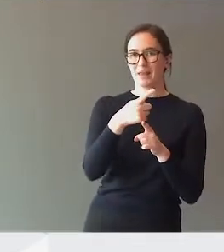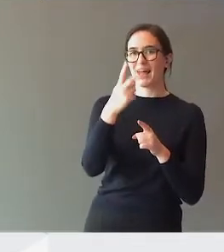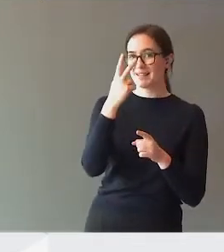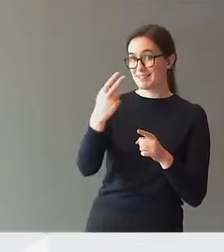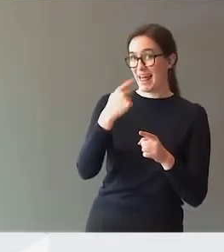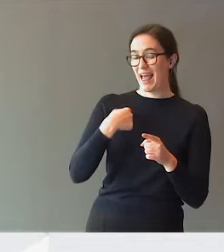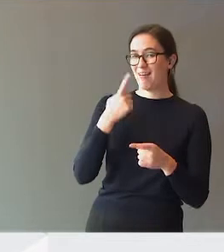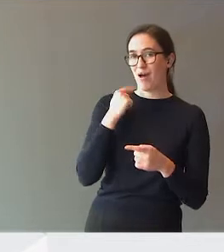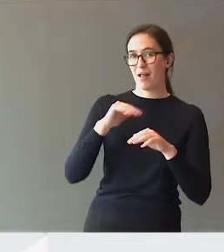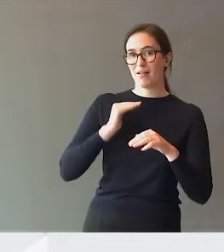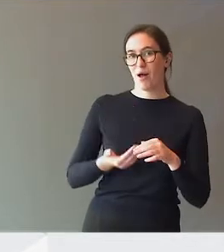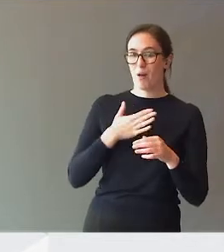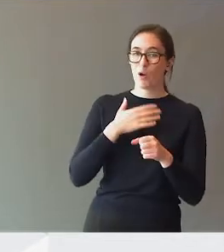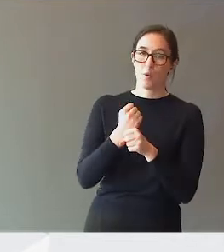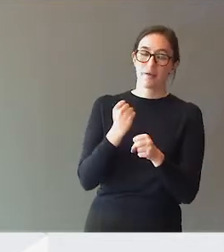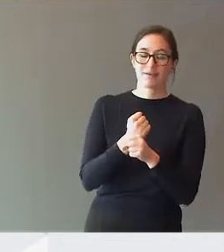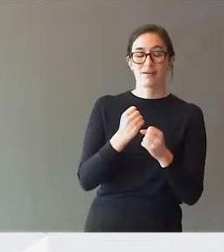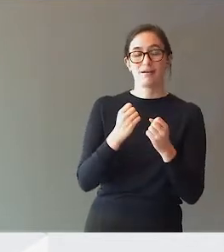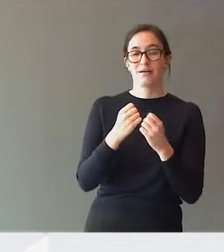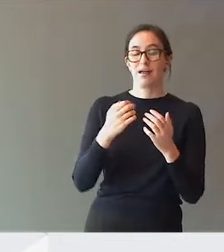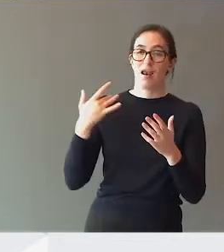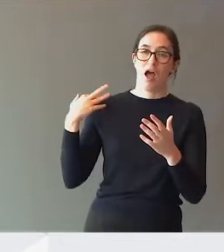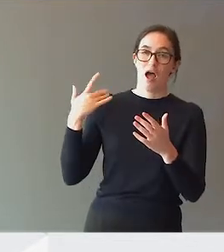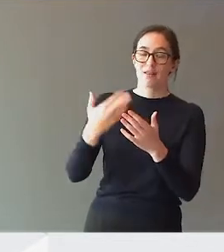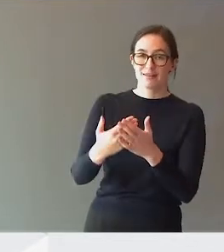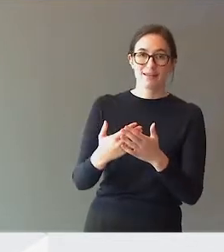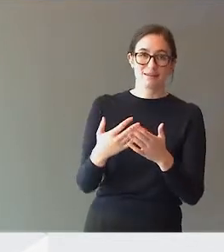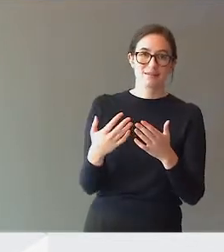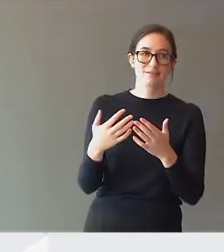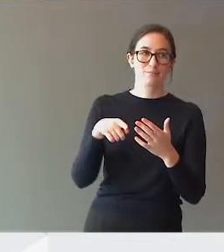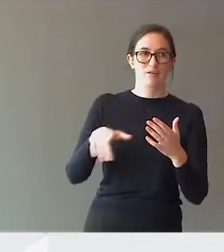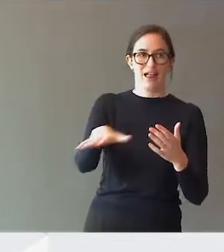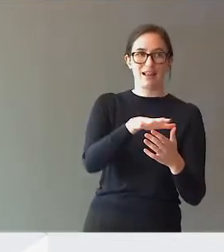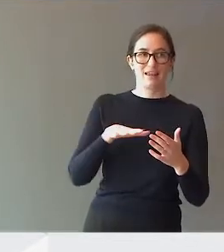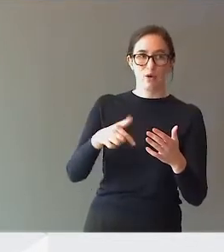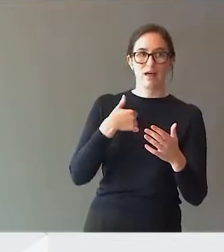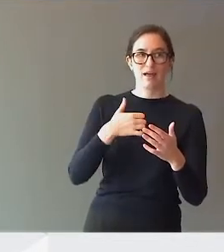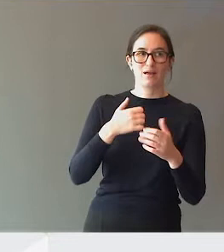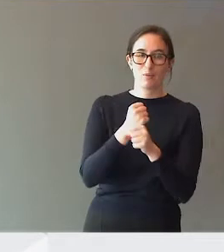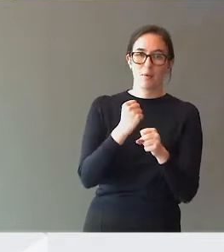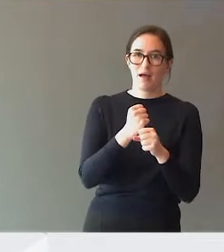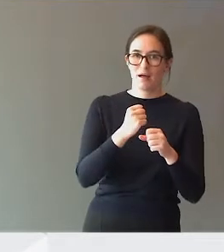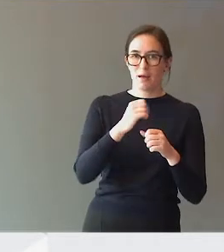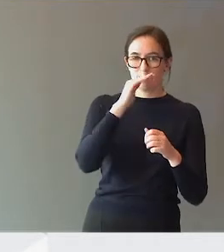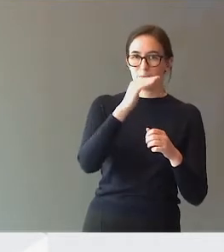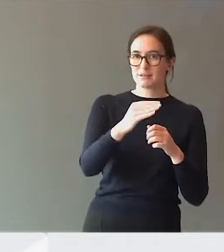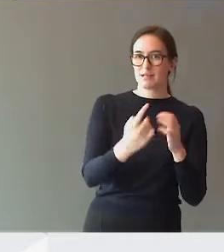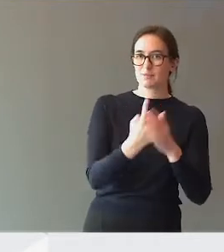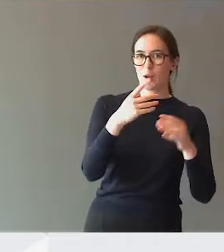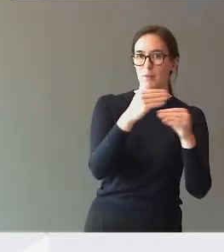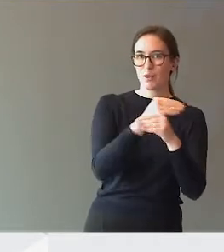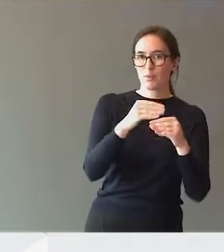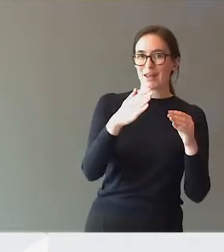Har grusom lang fartstid i Statped, men jobber nå med bachelor og masterutdanning i spesialpedagogikk på en liten privat høyskole i Bergen.